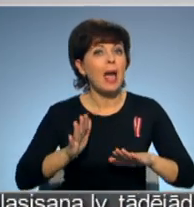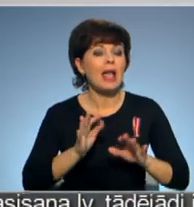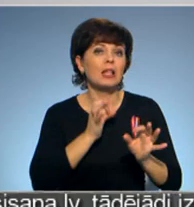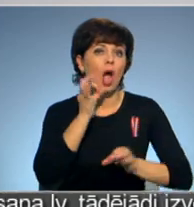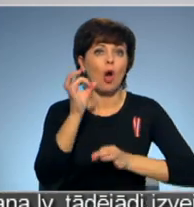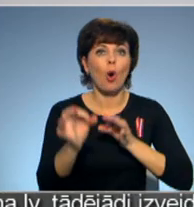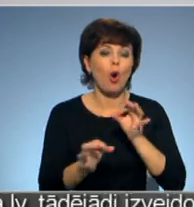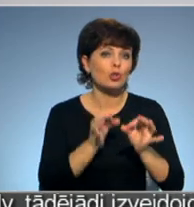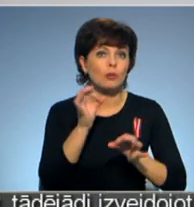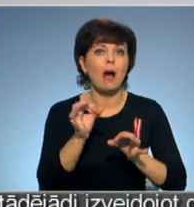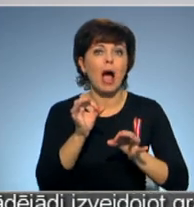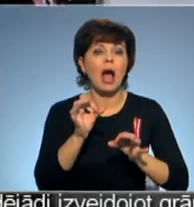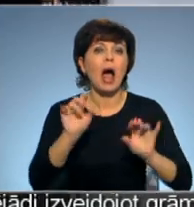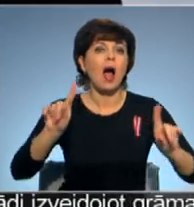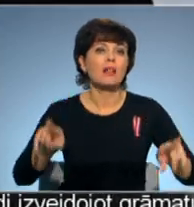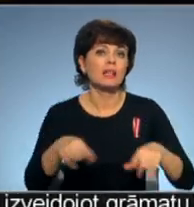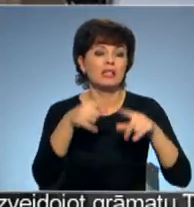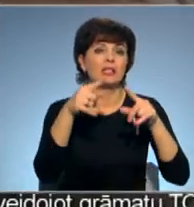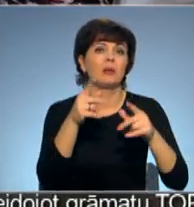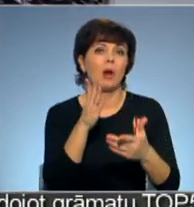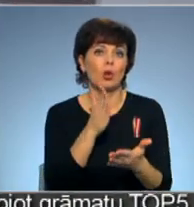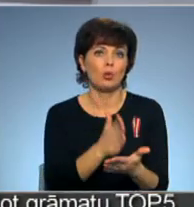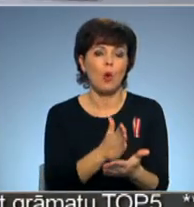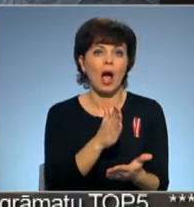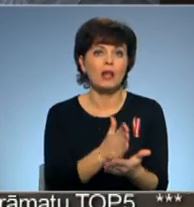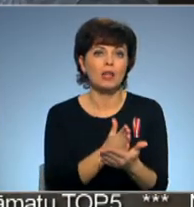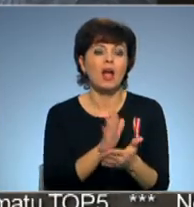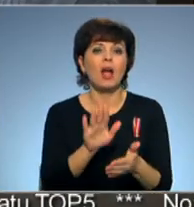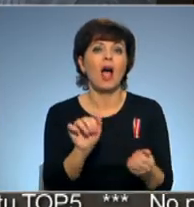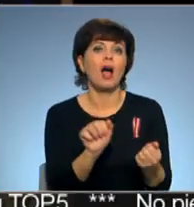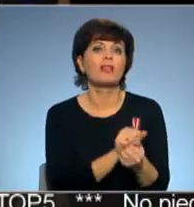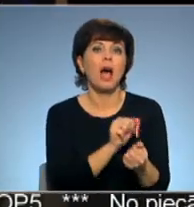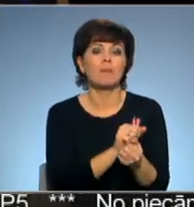attīstība notiek kā dabas attīstība.